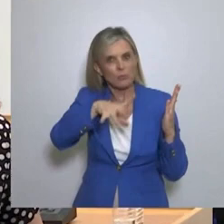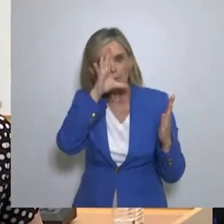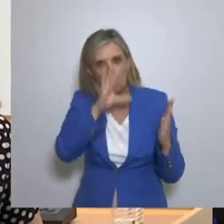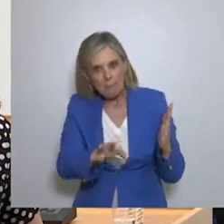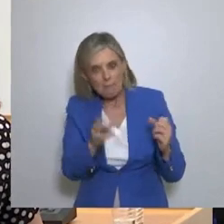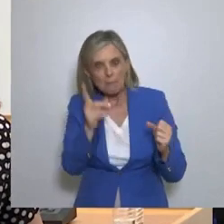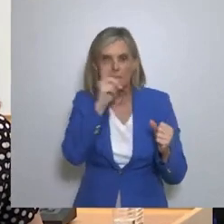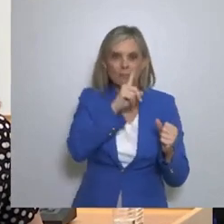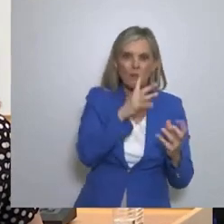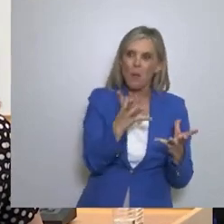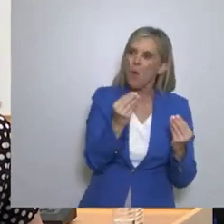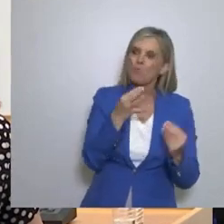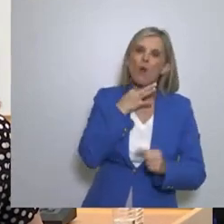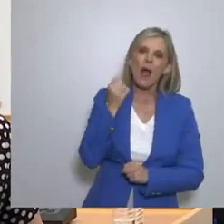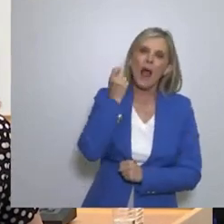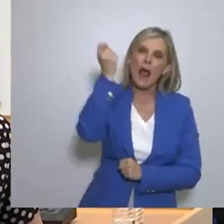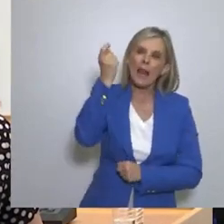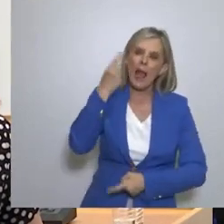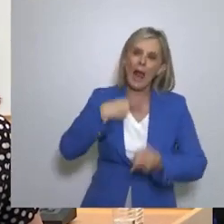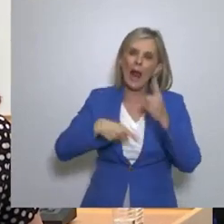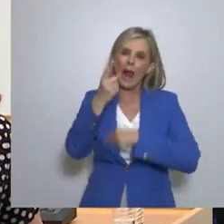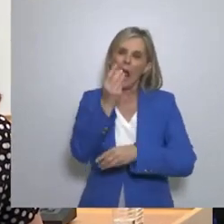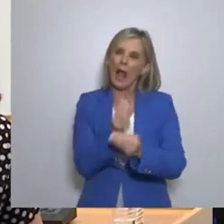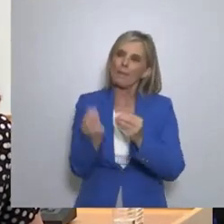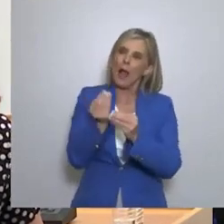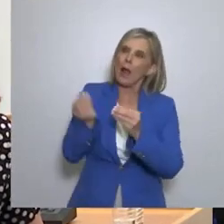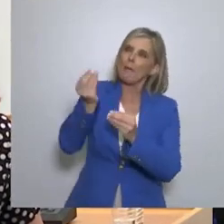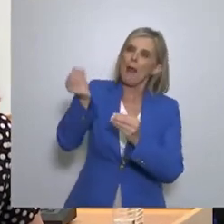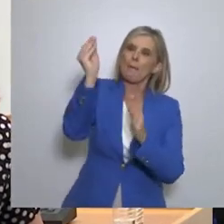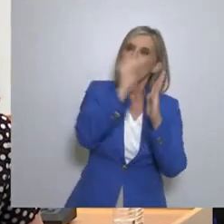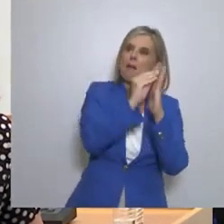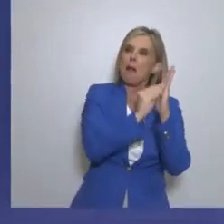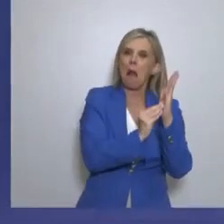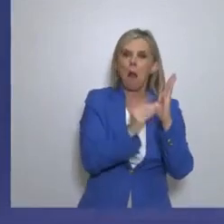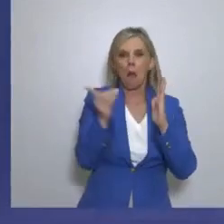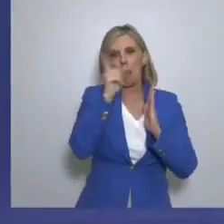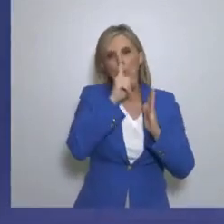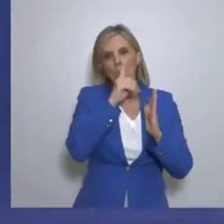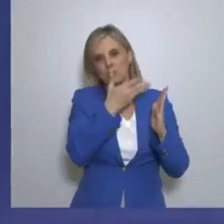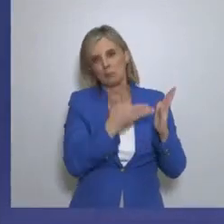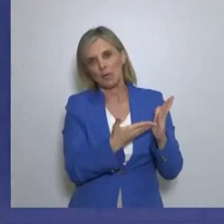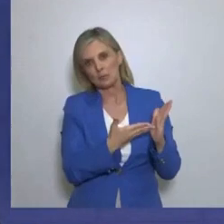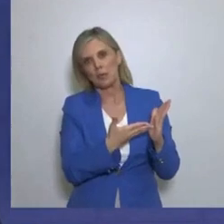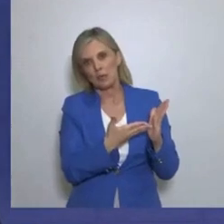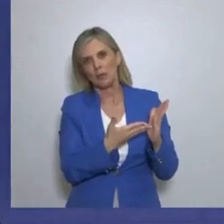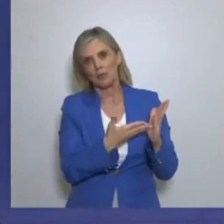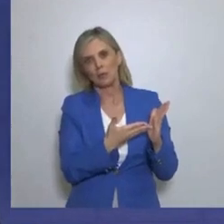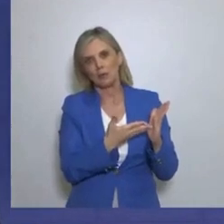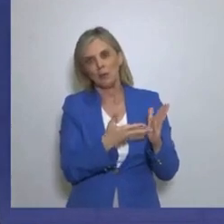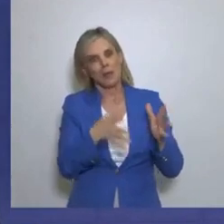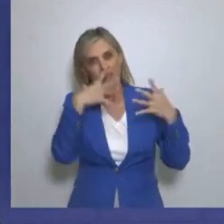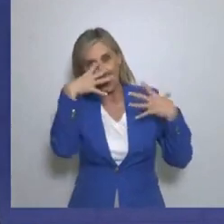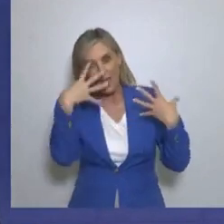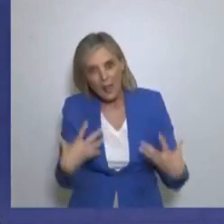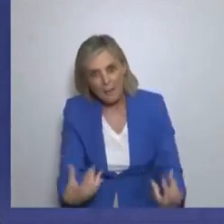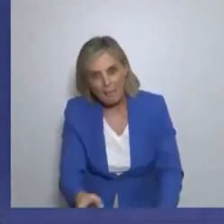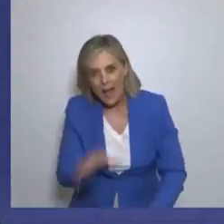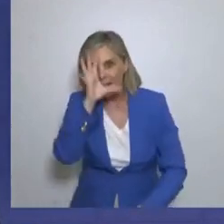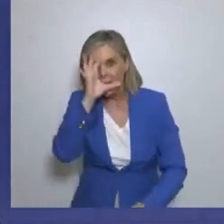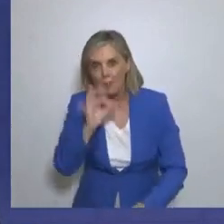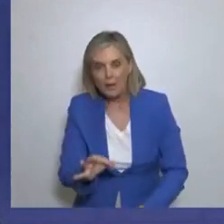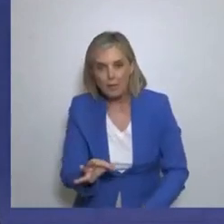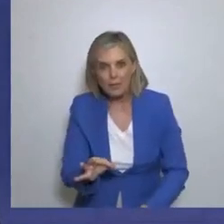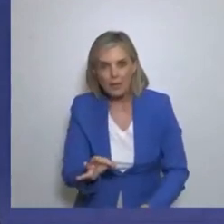πάρα πολλά χρέη τα οποία έχουν αποτυπωθεί μέσα στο κράτο μας διαχρονικά Και έχουμε δει ότι στην ουσία τελικά